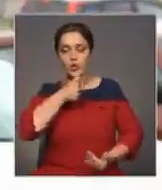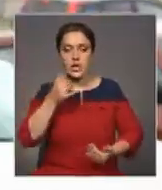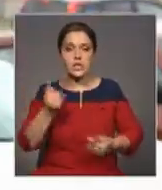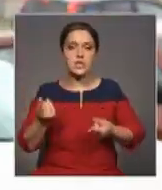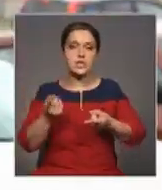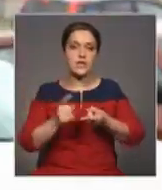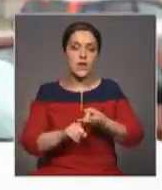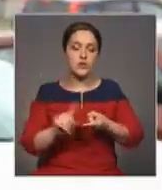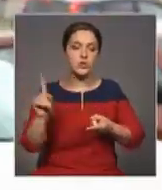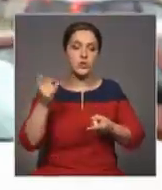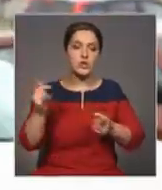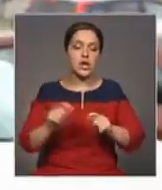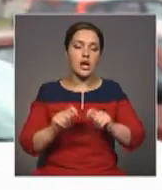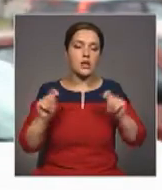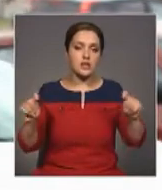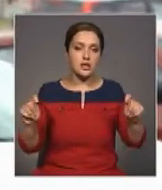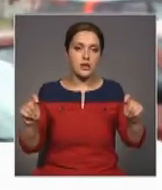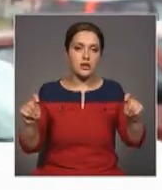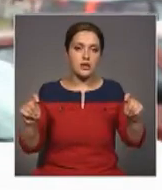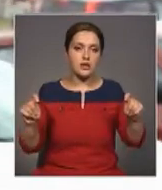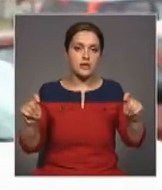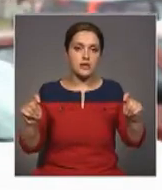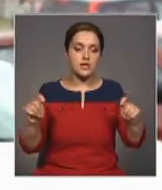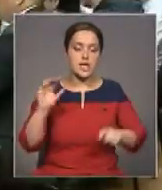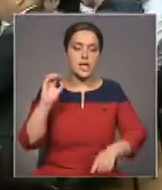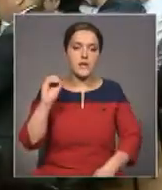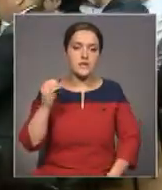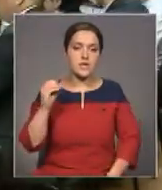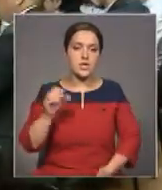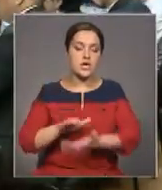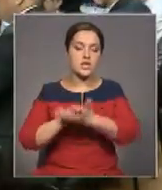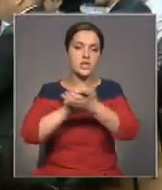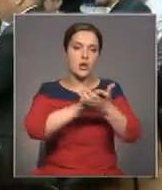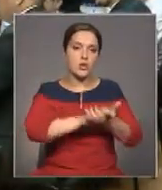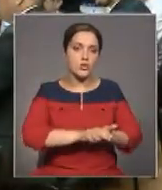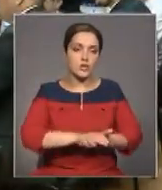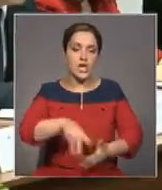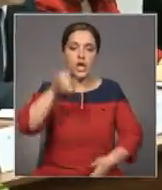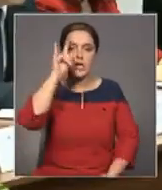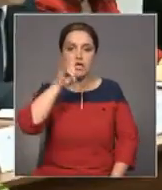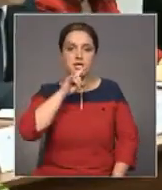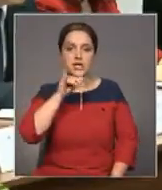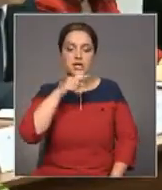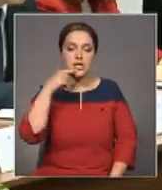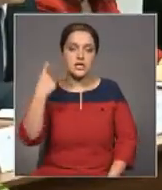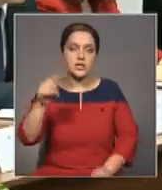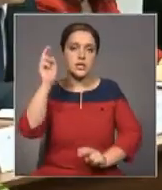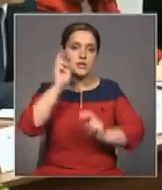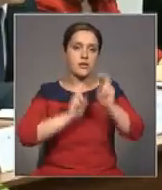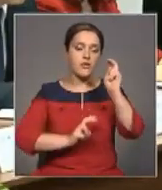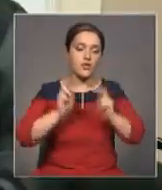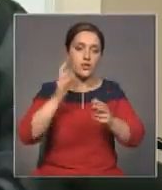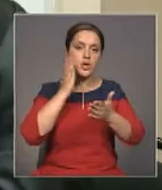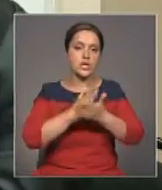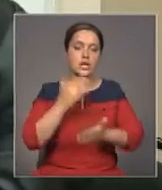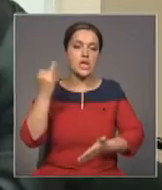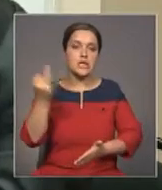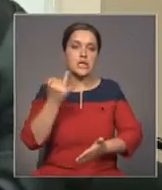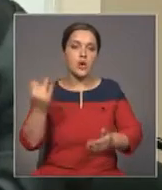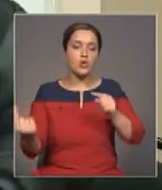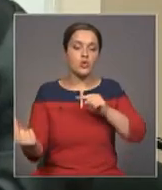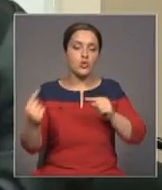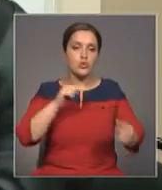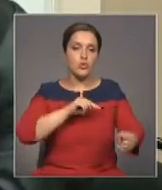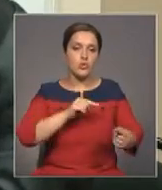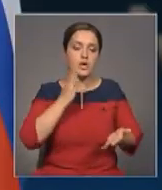сейчас образовался Евразийский союз. Казахстанские и российские предприниматели заинтересованы друг в друге. Ведь